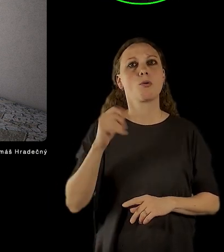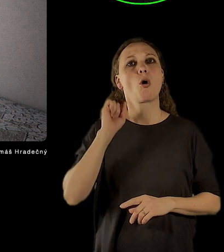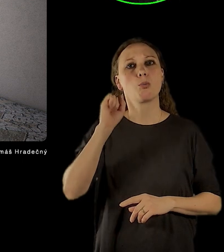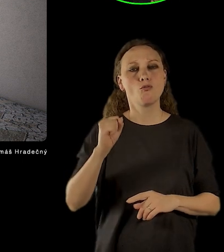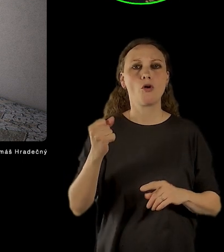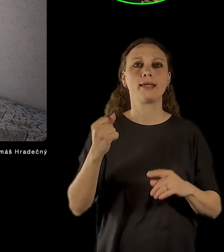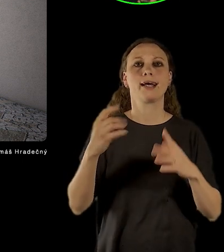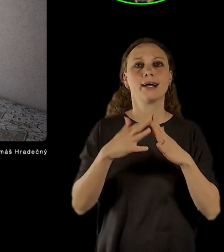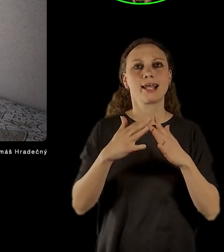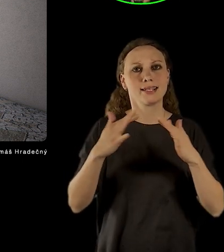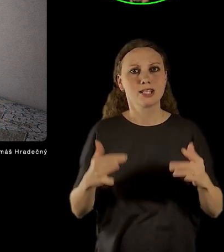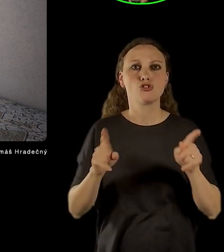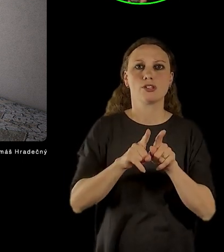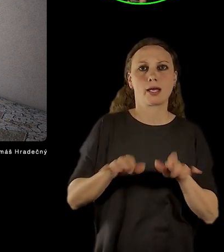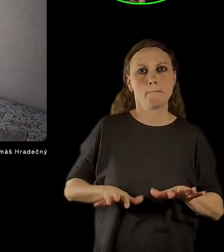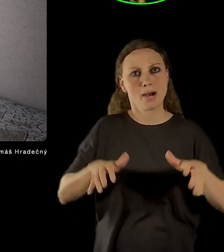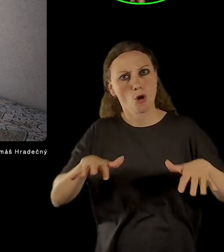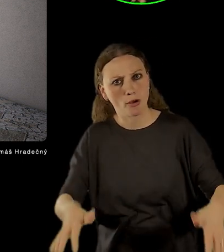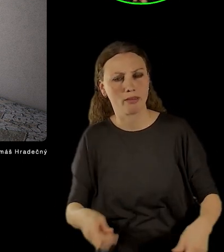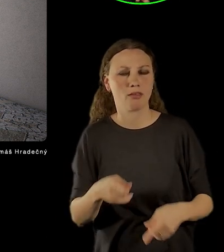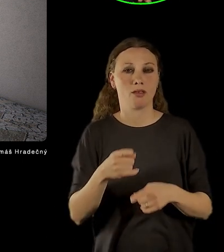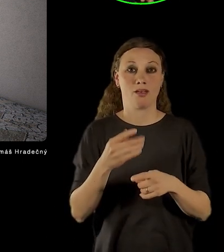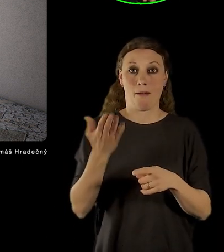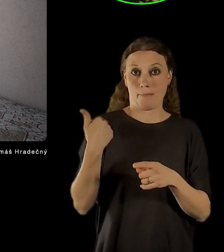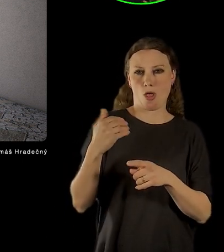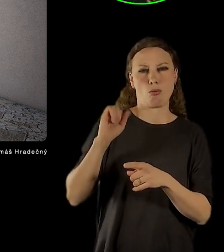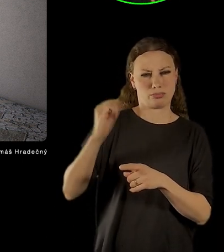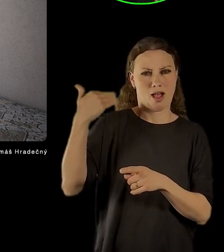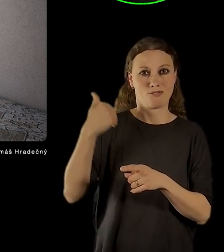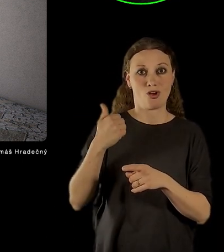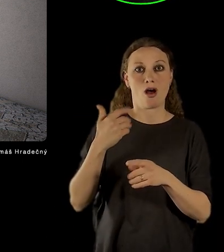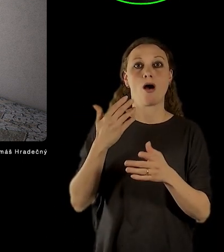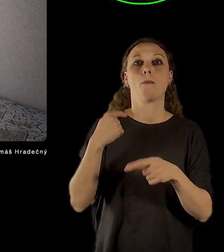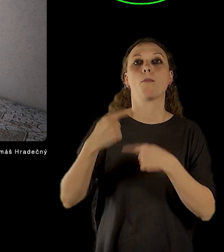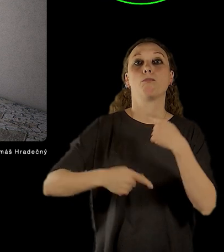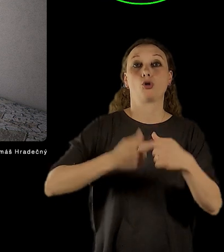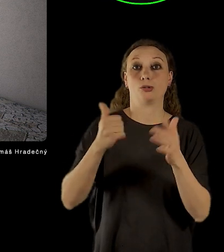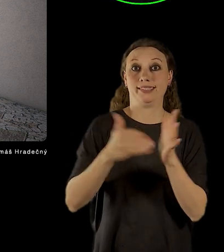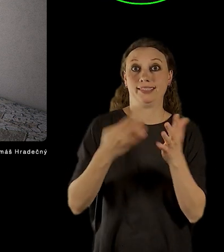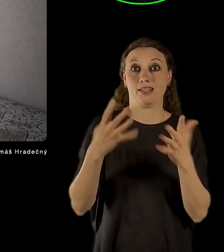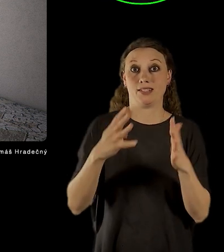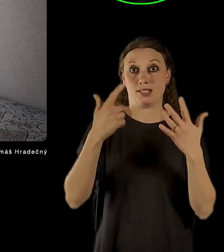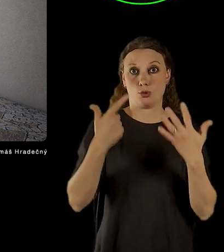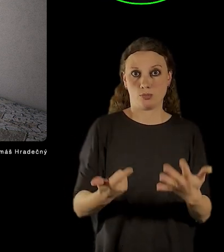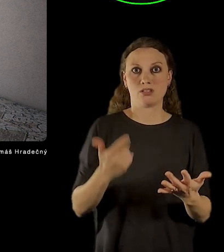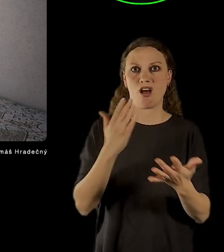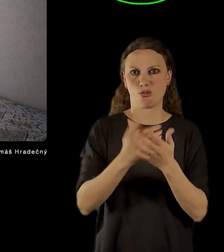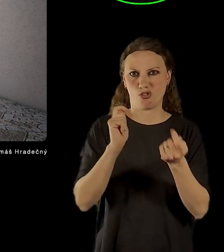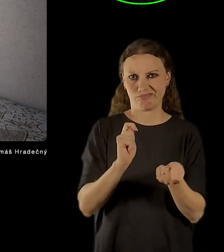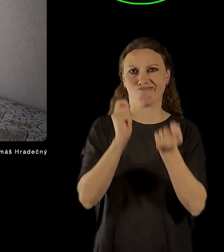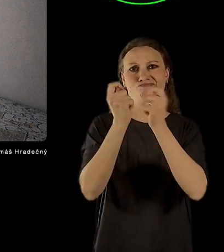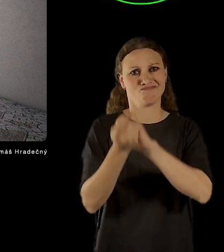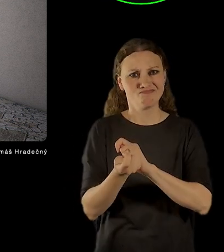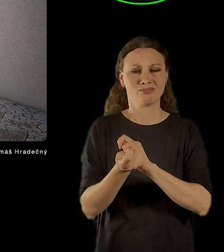barokní formy, převedena v těch sedmdesátých letech do podoby,